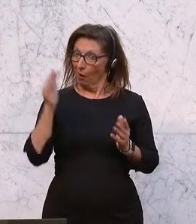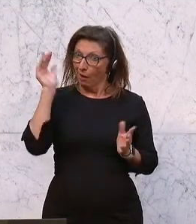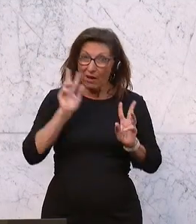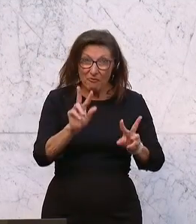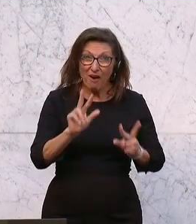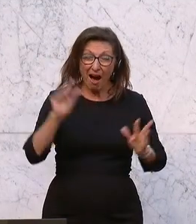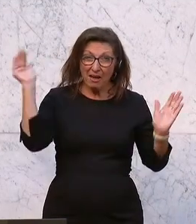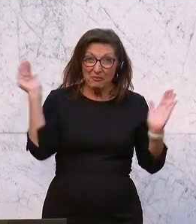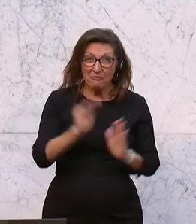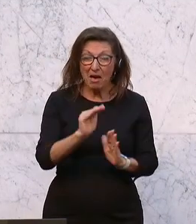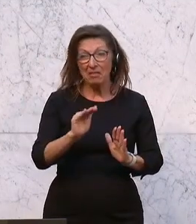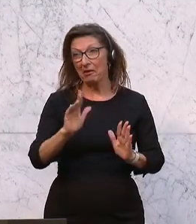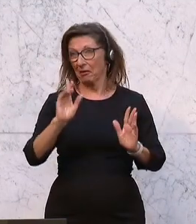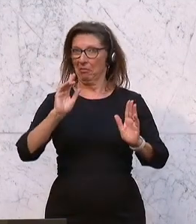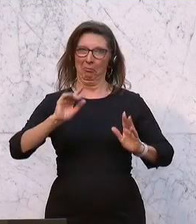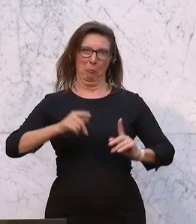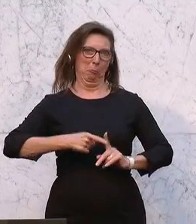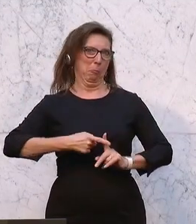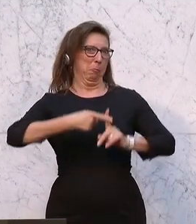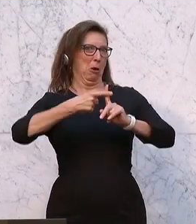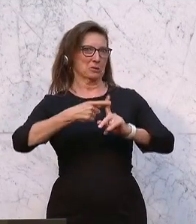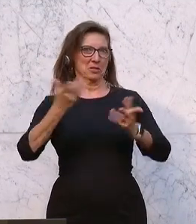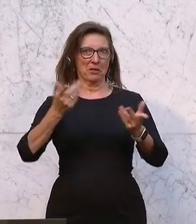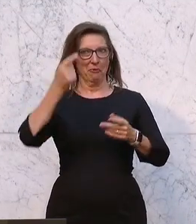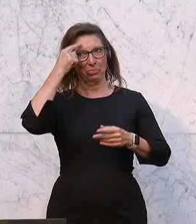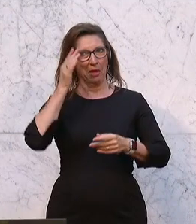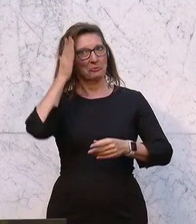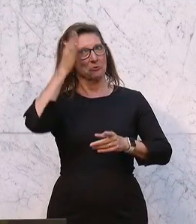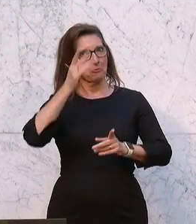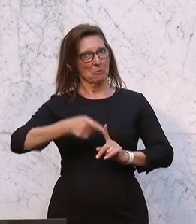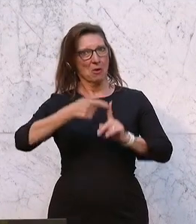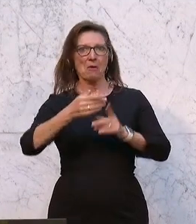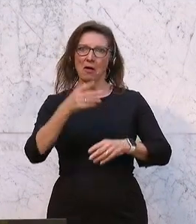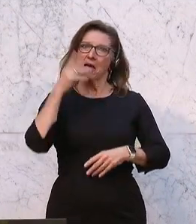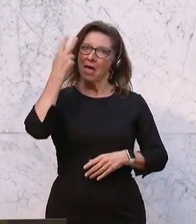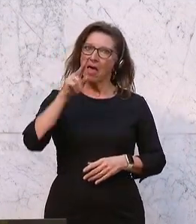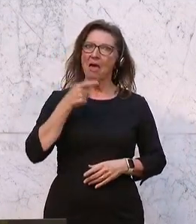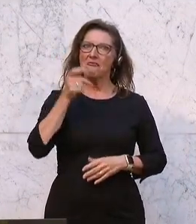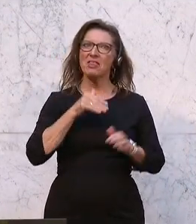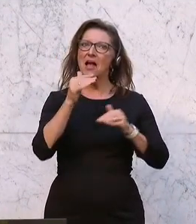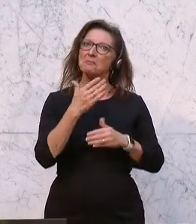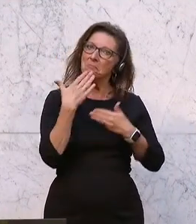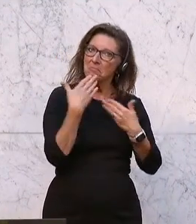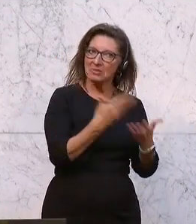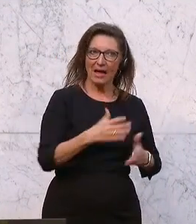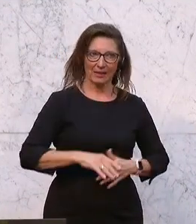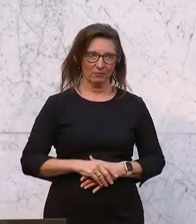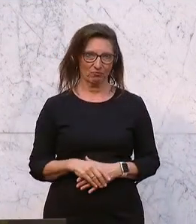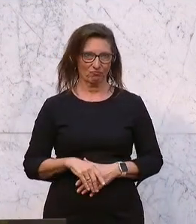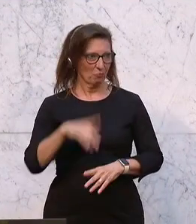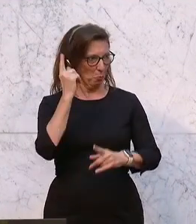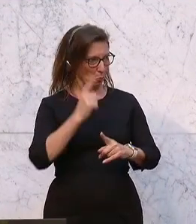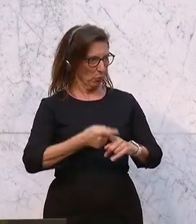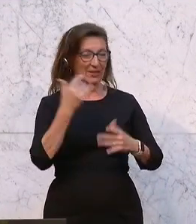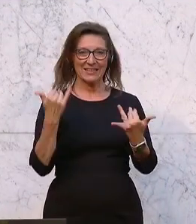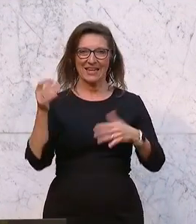sondern was uns positiv in die Zukunft schauen lässt. Danke vielmals, Herr Finanzminister. Ganz anders bewertet im Bundesrechnungsabschluss Gabriel